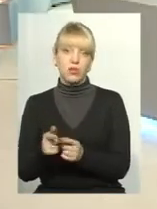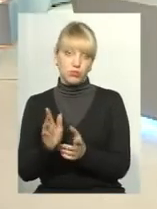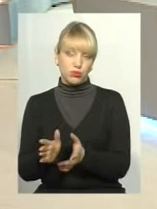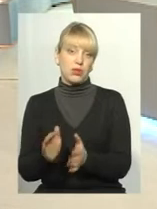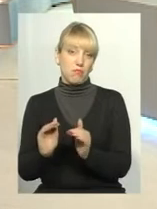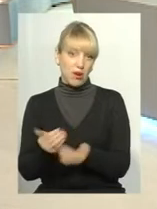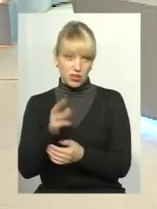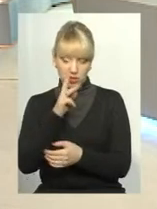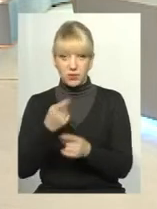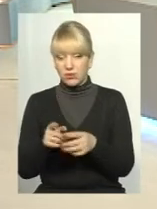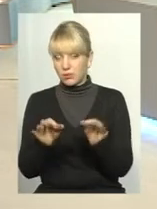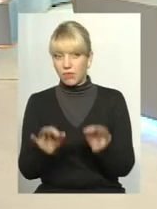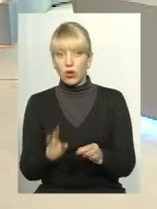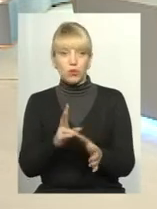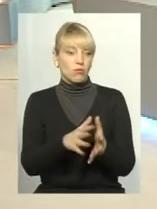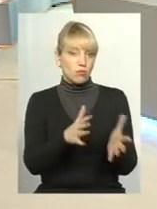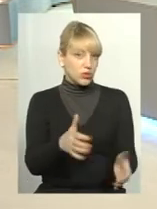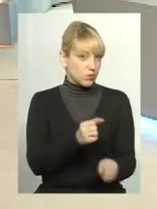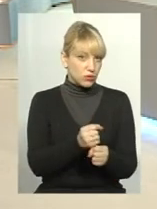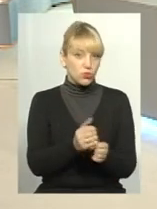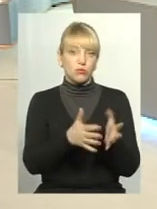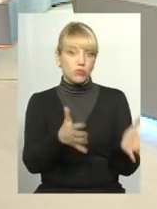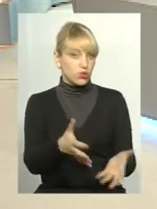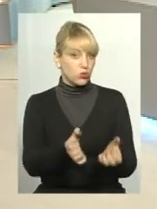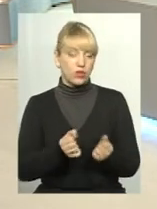це справедливо. Більше працюєш, більше отримуєш.